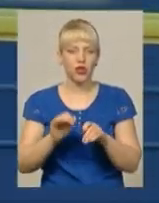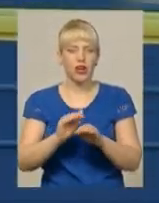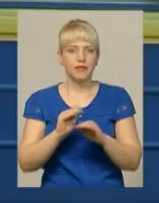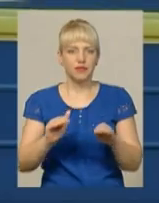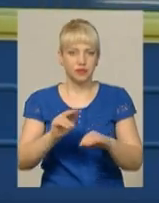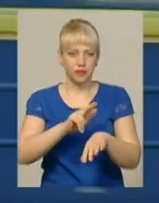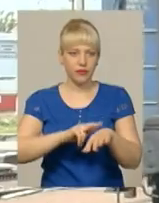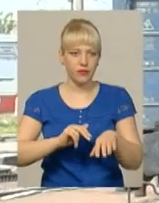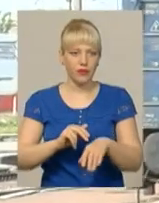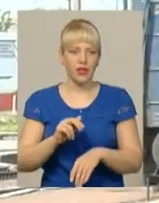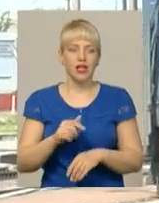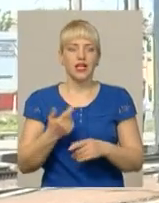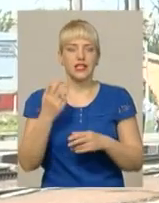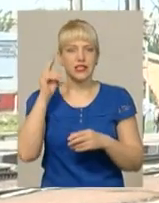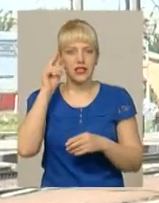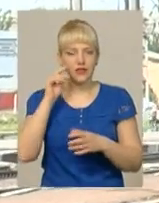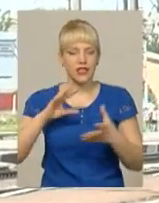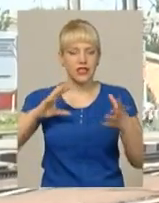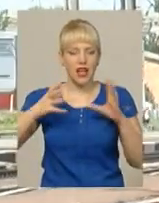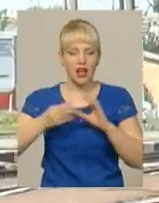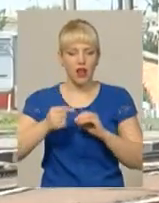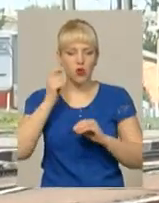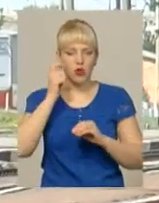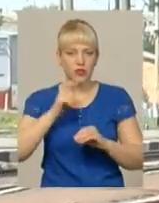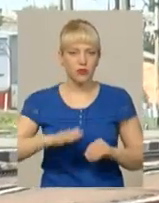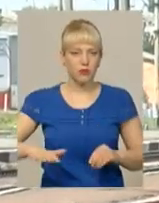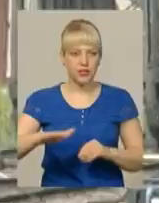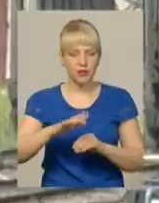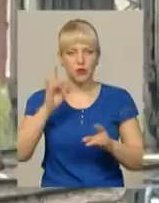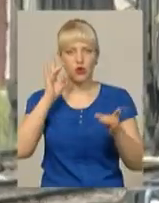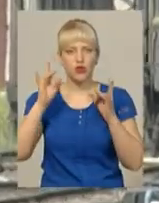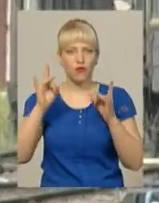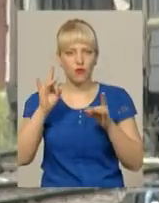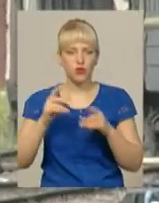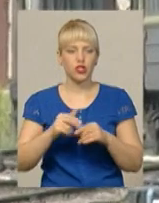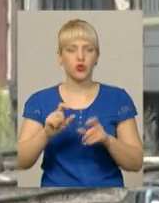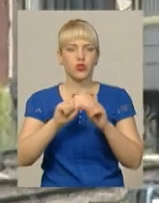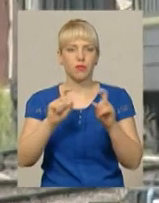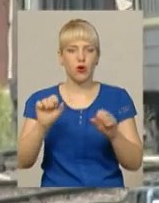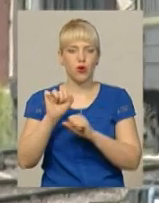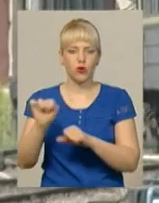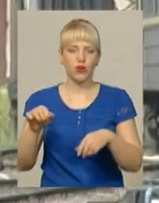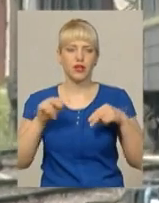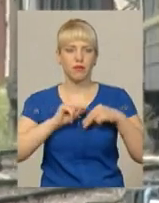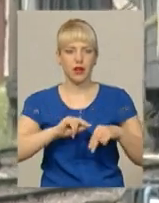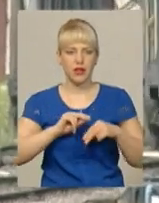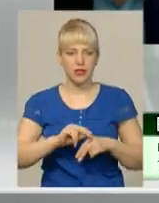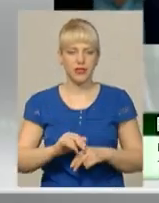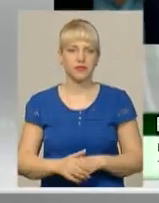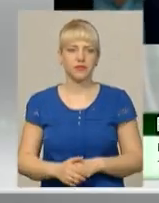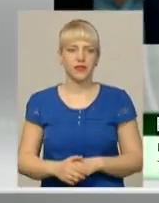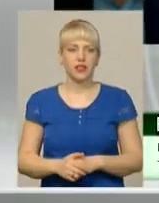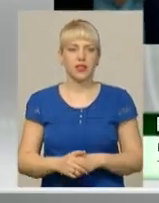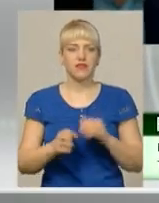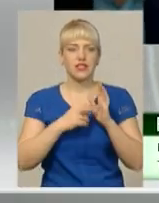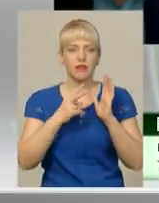поліції Марія Баранюк. Цифри загальноукраїнського масштабу озвучують у Департаменті охорони праці та промисловості безпеки «Укрзалізниці». У